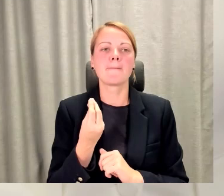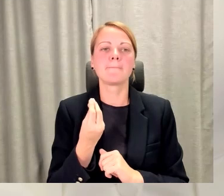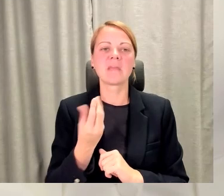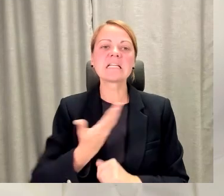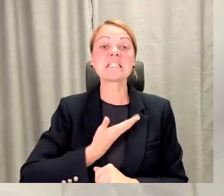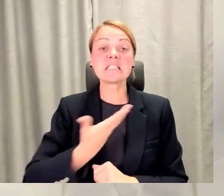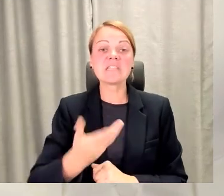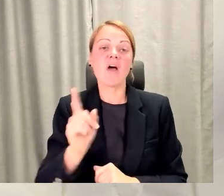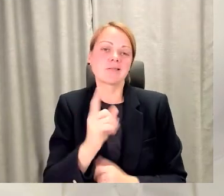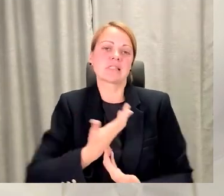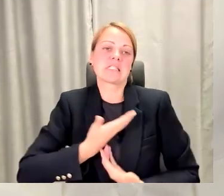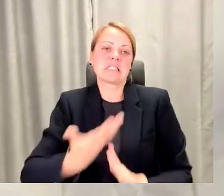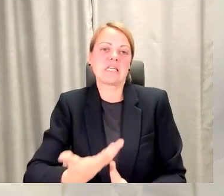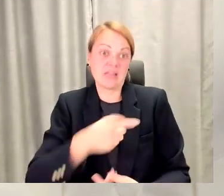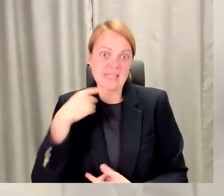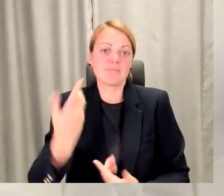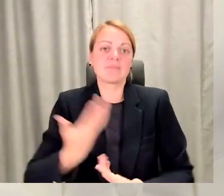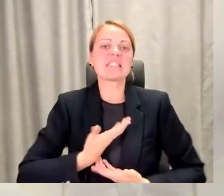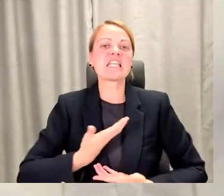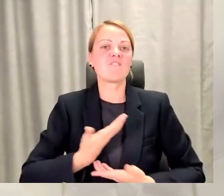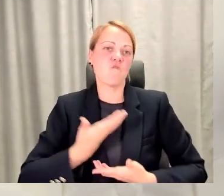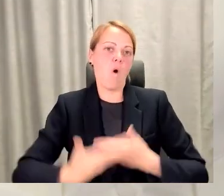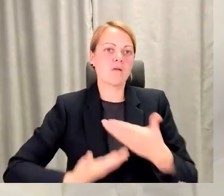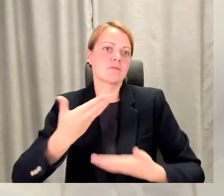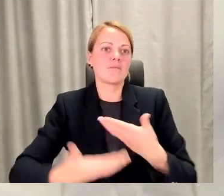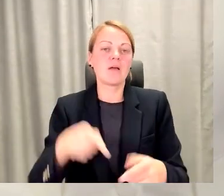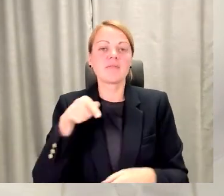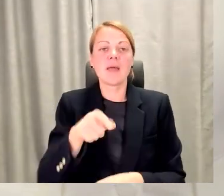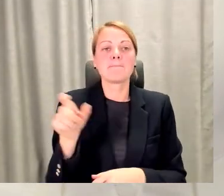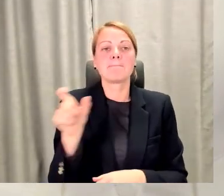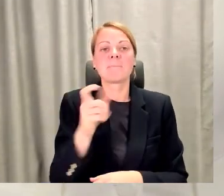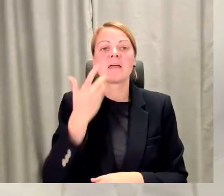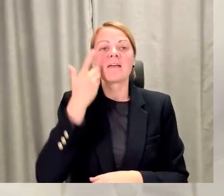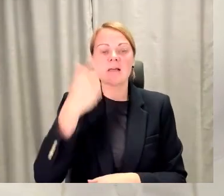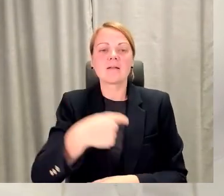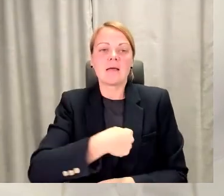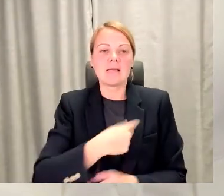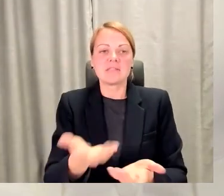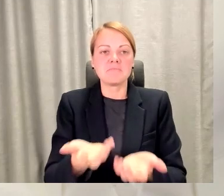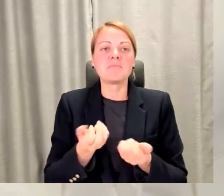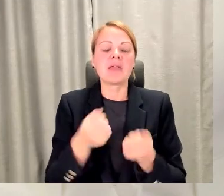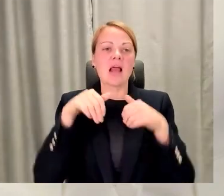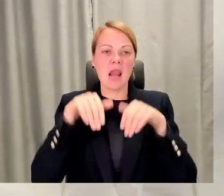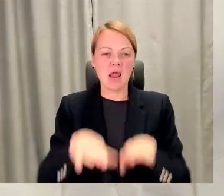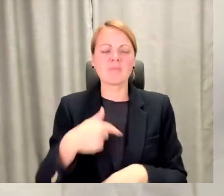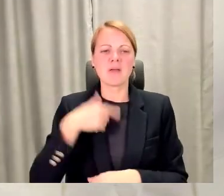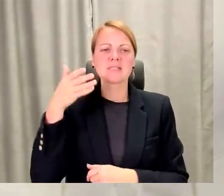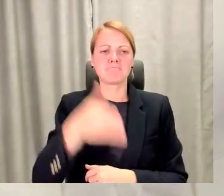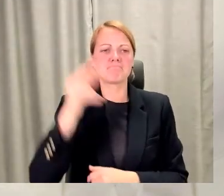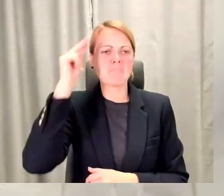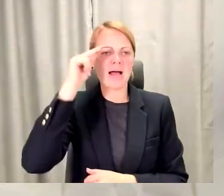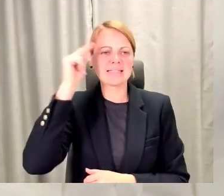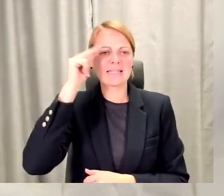dzīvot dzīvi. Un tajā brīdī, tad, kad es esmu pieņēmas to lēmumu, ka es iešu mācīties, es nekad